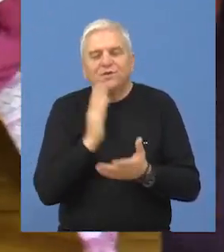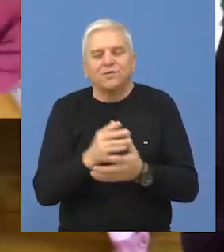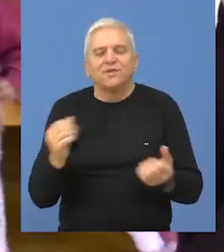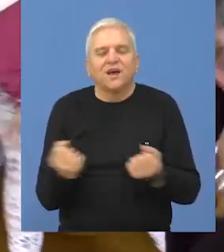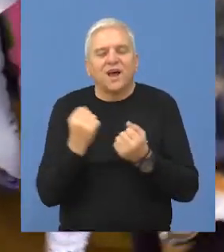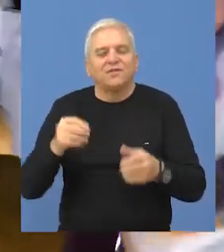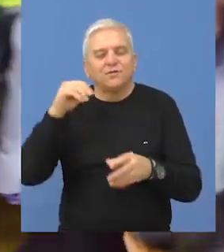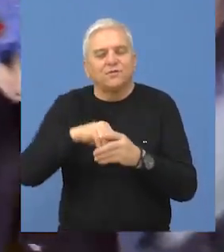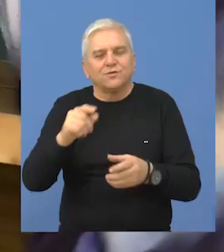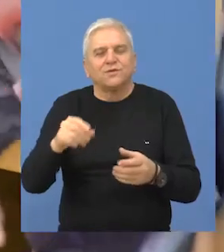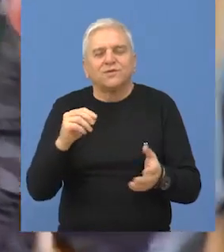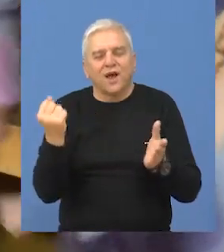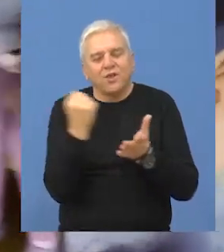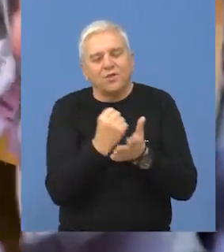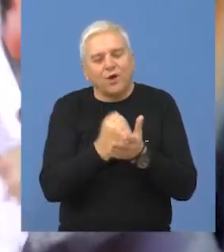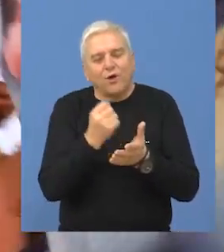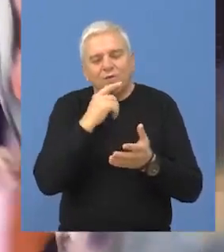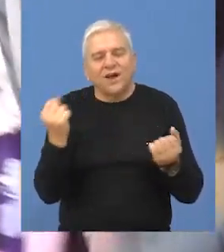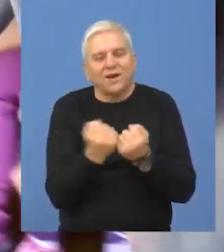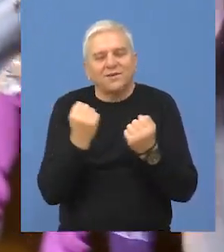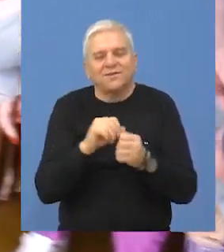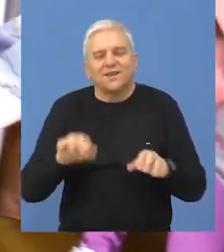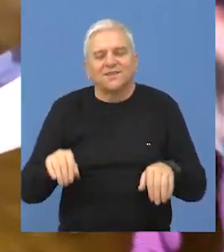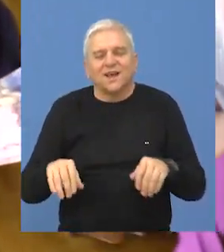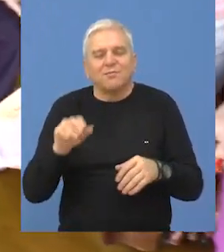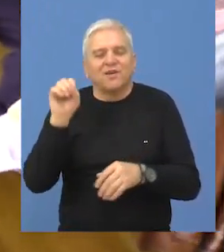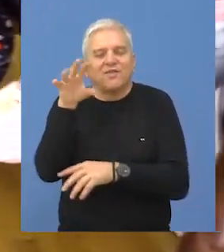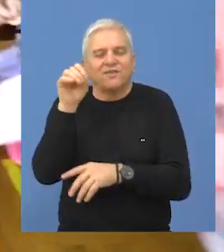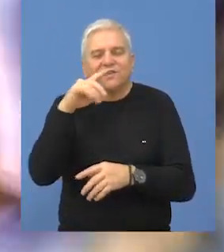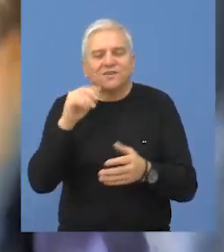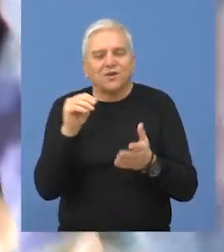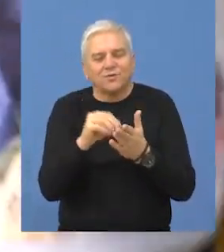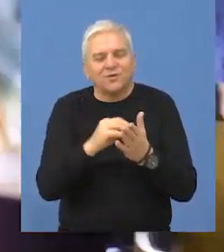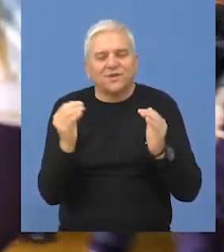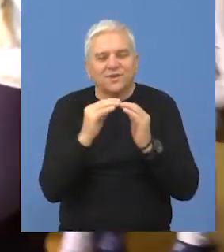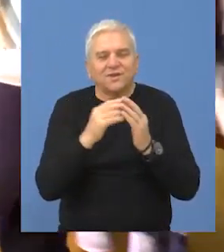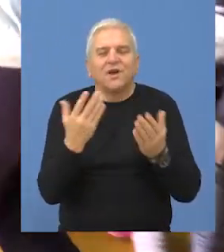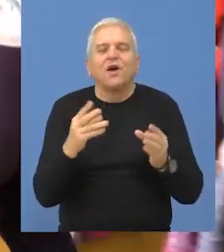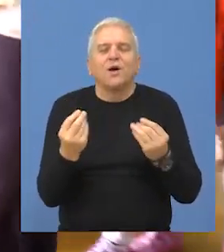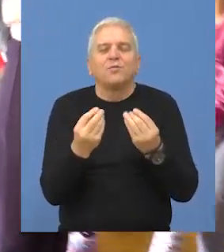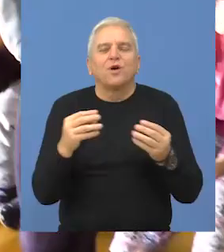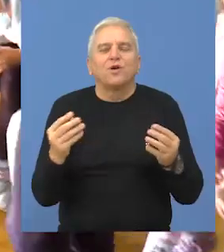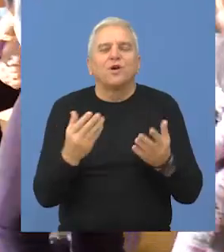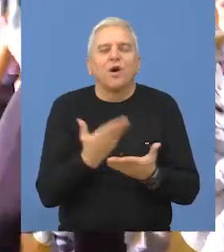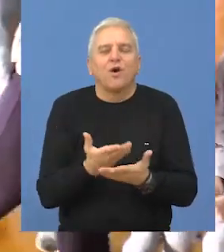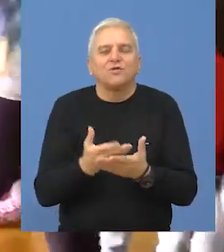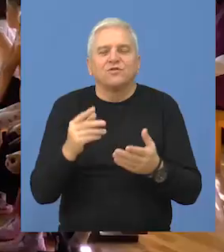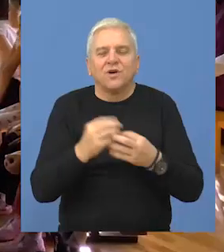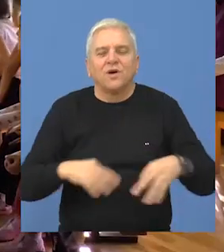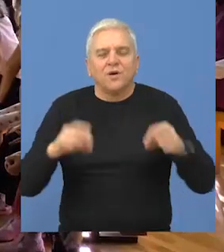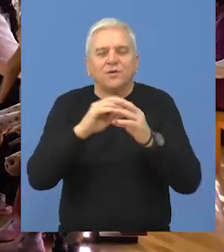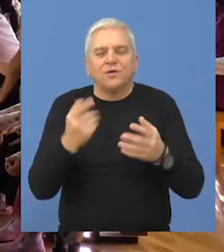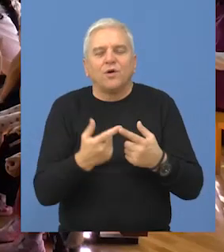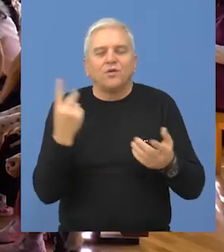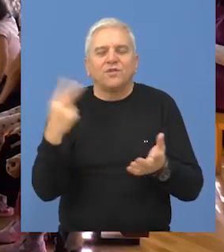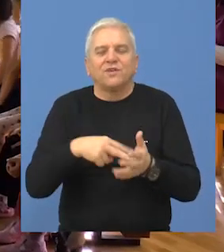postaće aktivni učesnici u dokumentovanju aktivnosti u Vrtiću, što je u skladu sa principima novih osnova programa koji se od